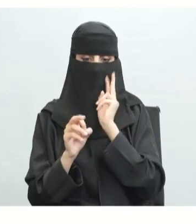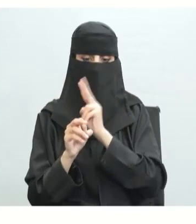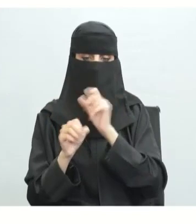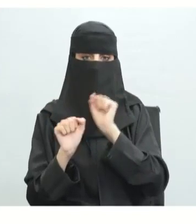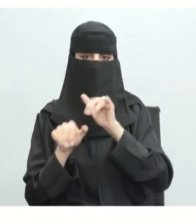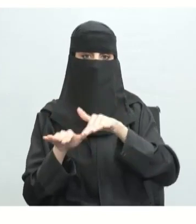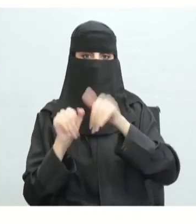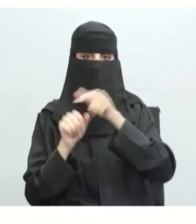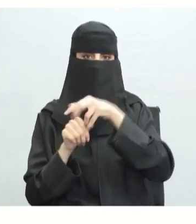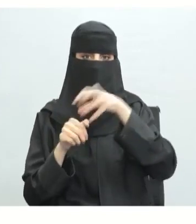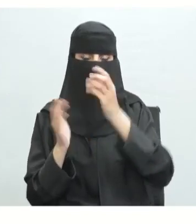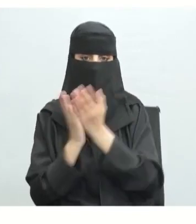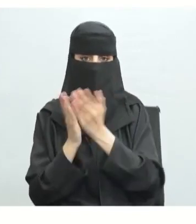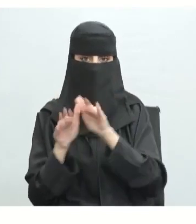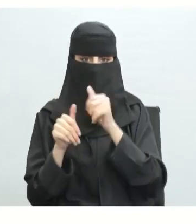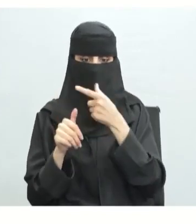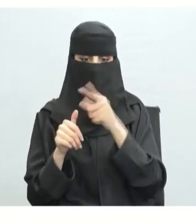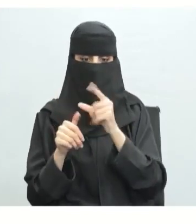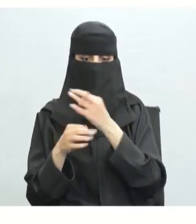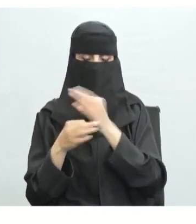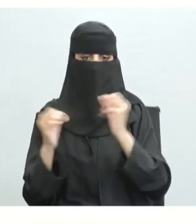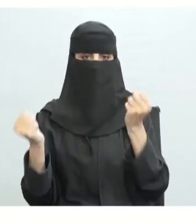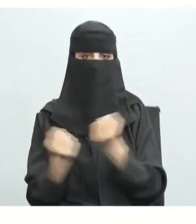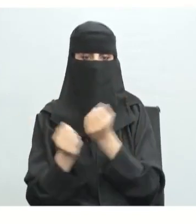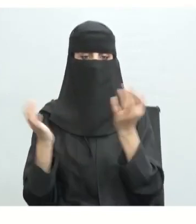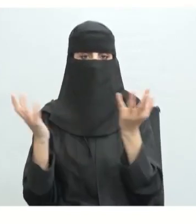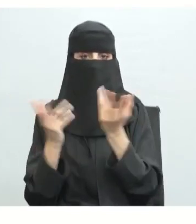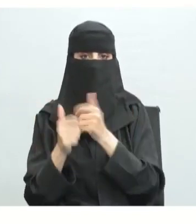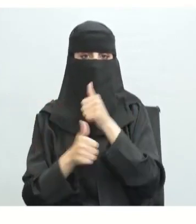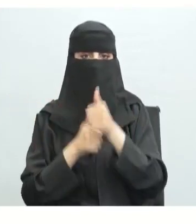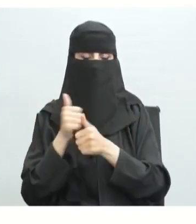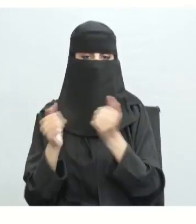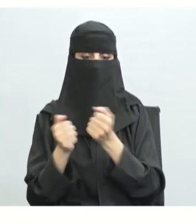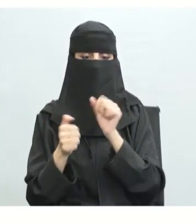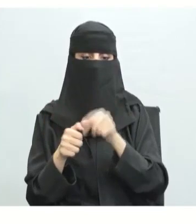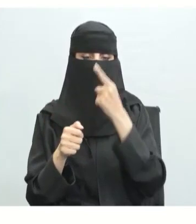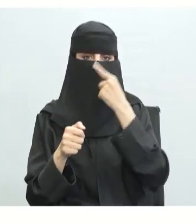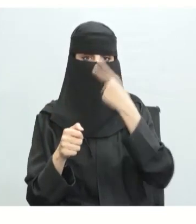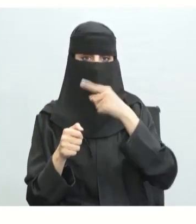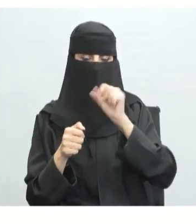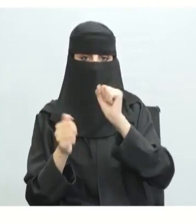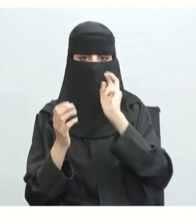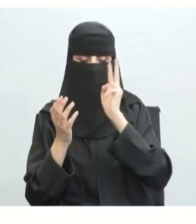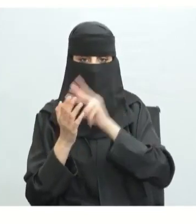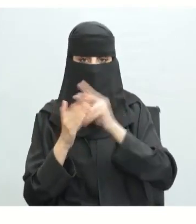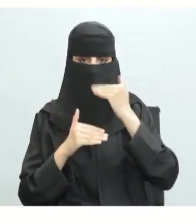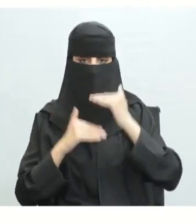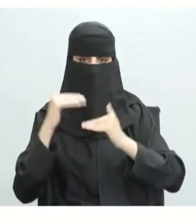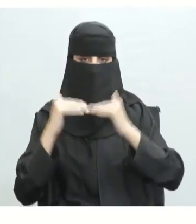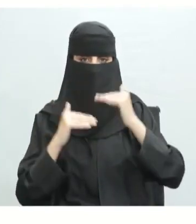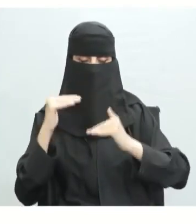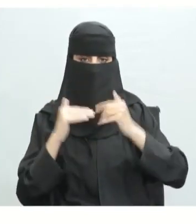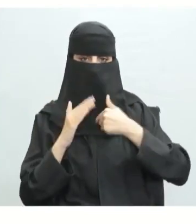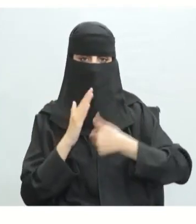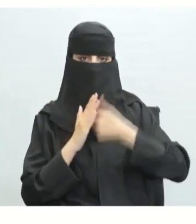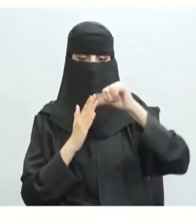انتهيت الآن من دراستي الوحدة وقمت بآداء عدد من النشاطات والاختبارات قوم ذاتك في الجدول التالي وهذا مهم جدا لتقويم الذات في